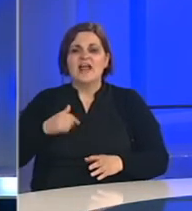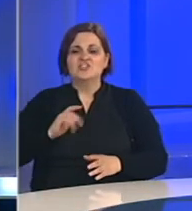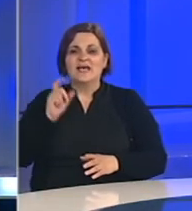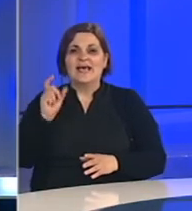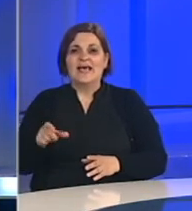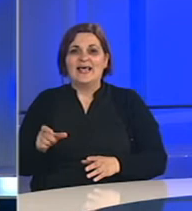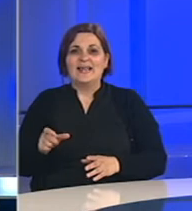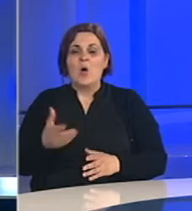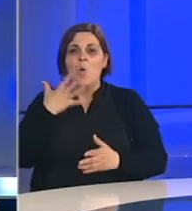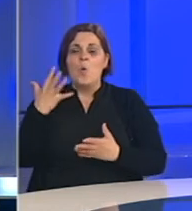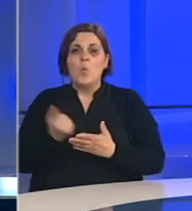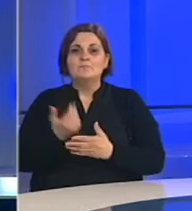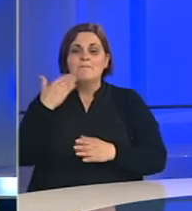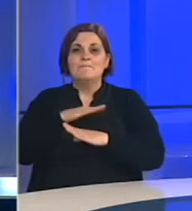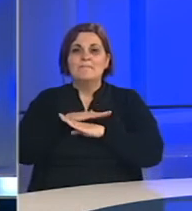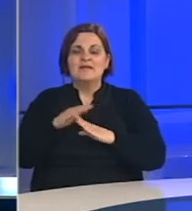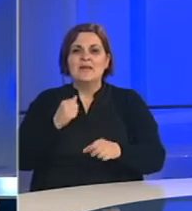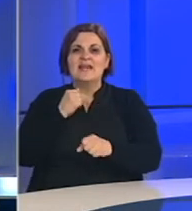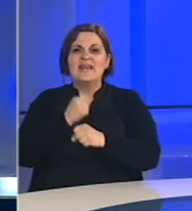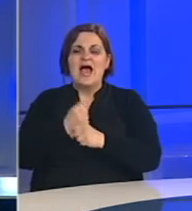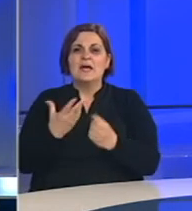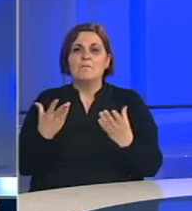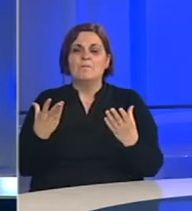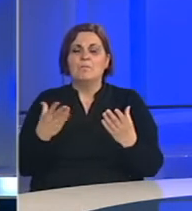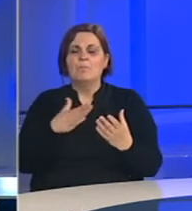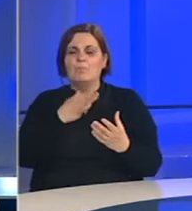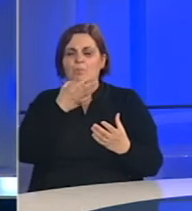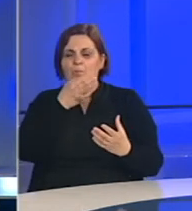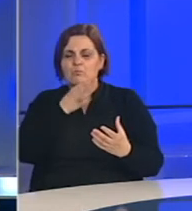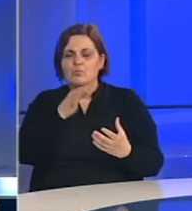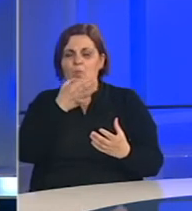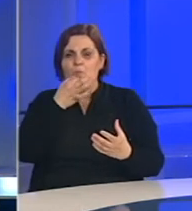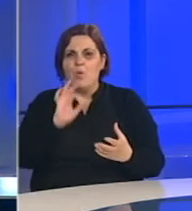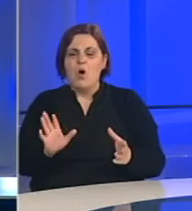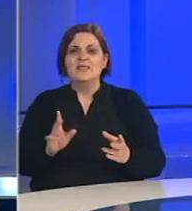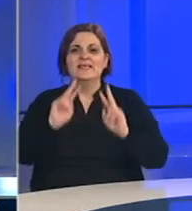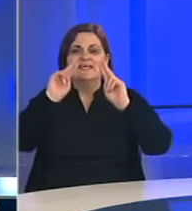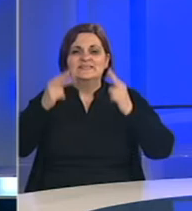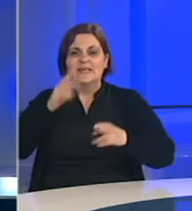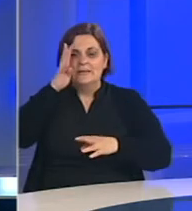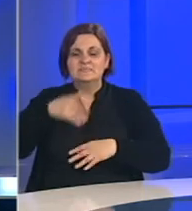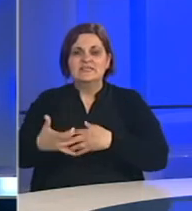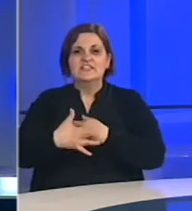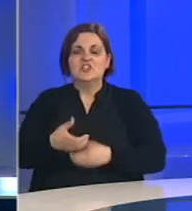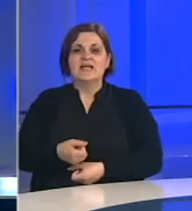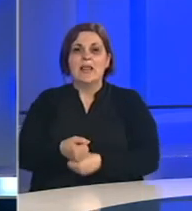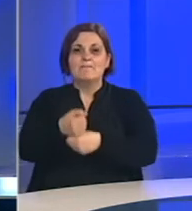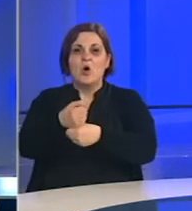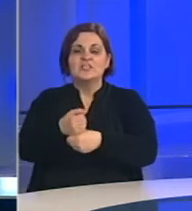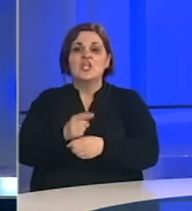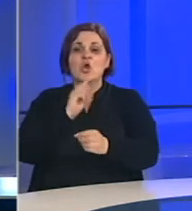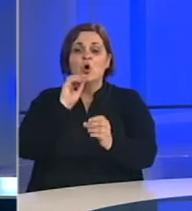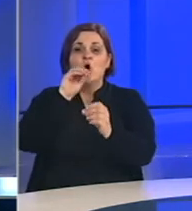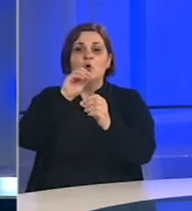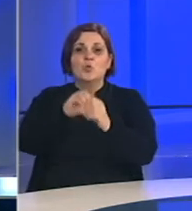građana uspjet prije svega da uspostavimo mnogo efikasniji i efektivniji sistem psihosocijalne podrške koji će